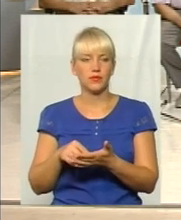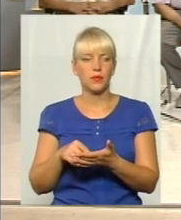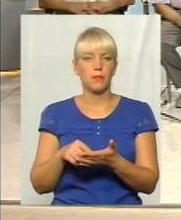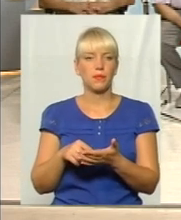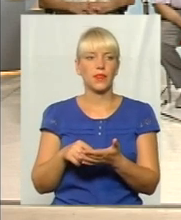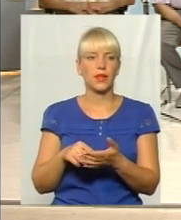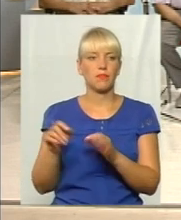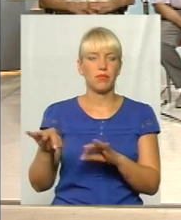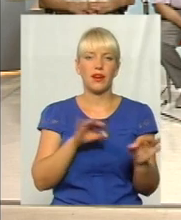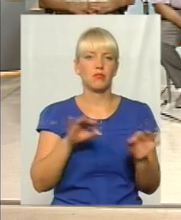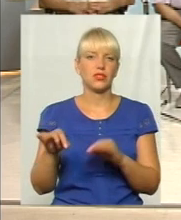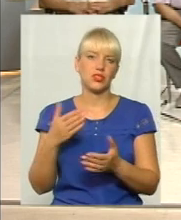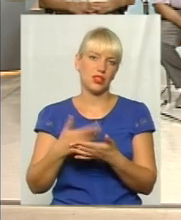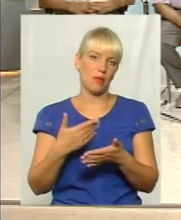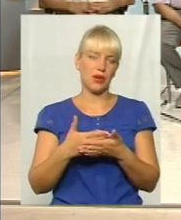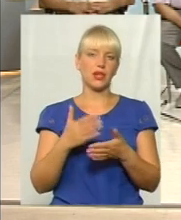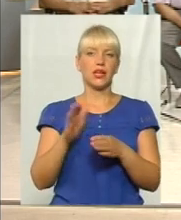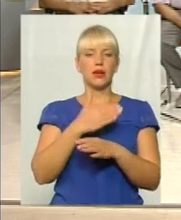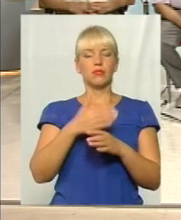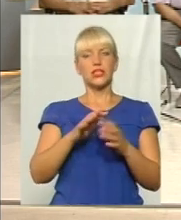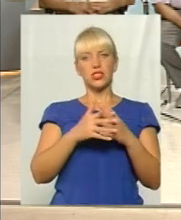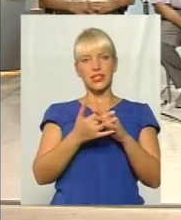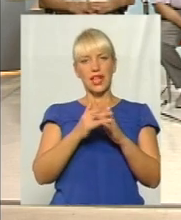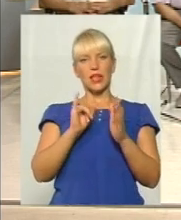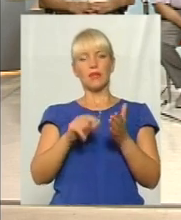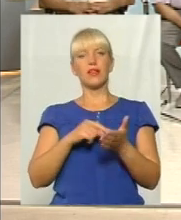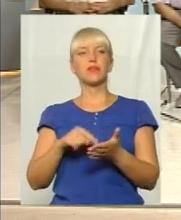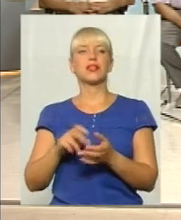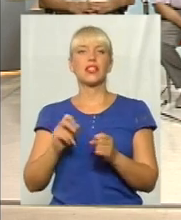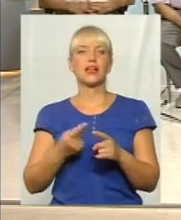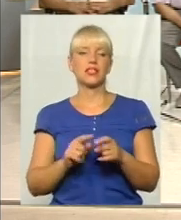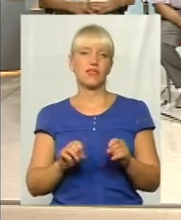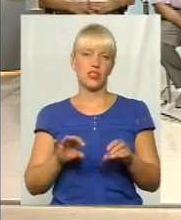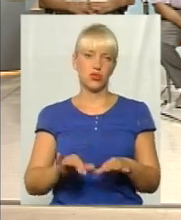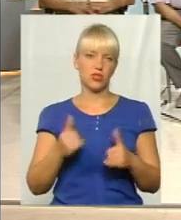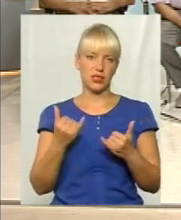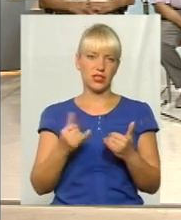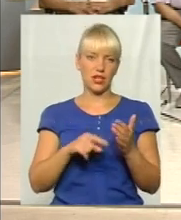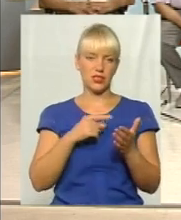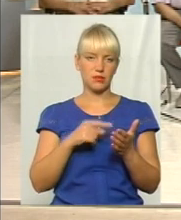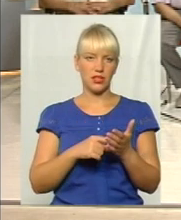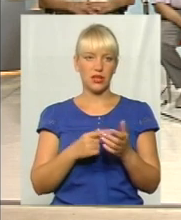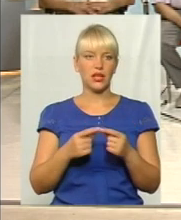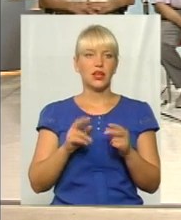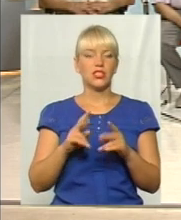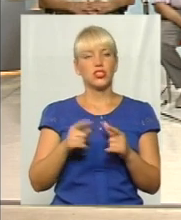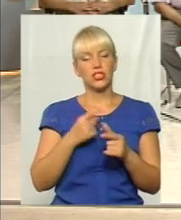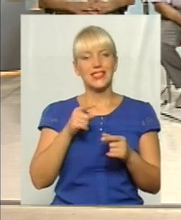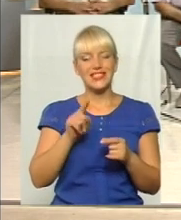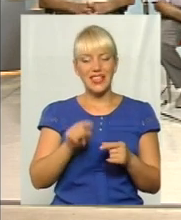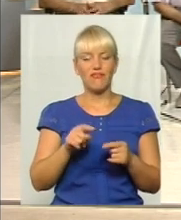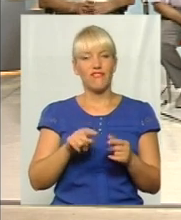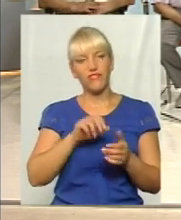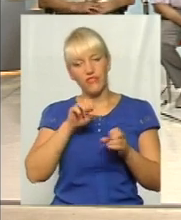ну переміщення, там, до прикладу, між селами, між містами. Як це вирішується зараз? Чи це взагалі вирішується? Дозвольте, я от